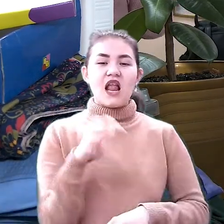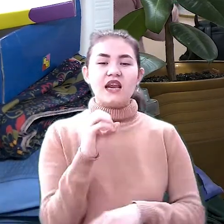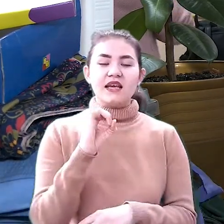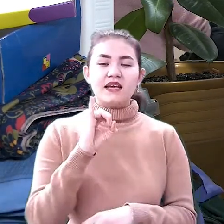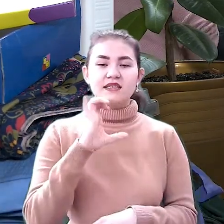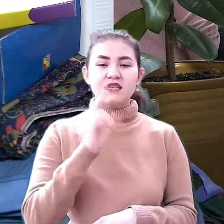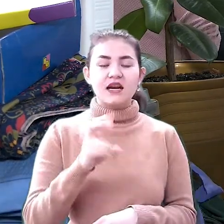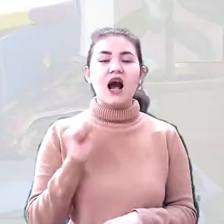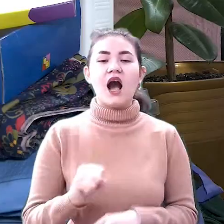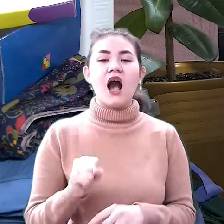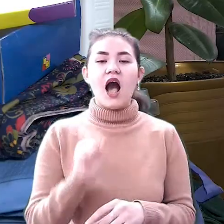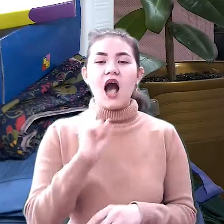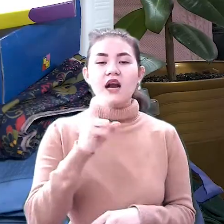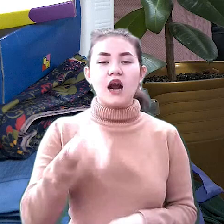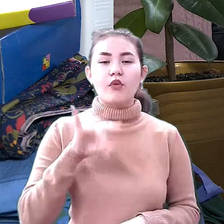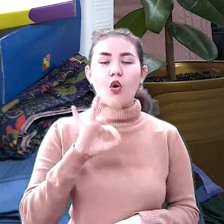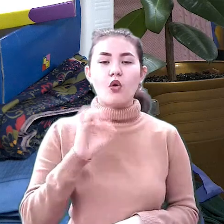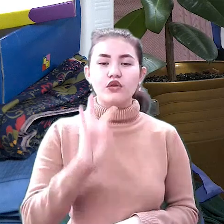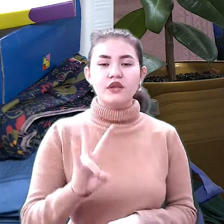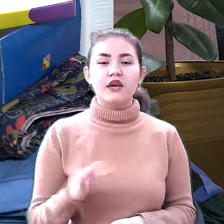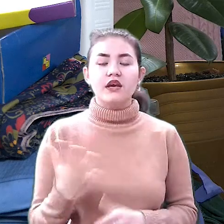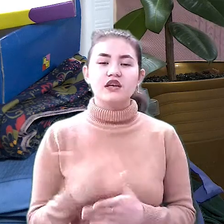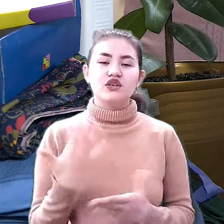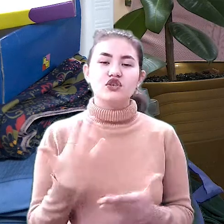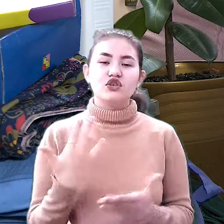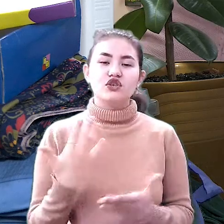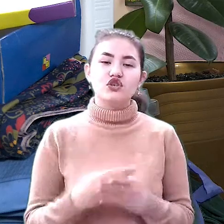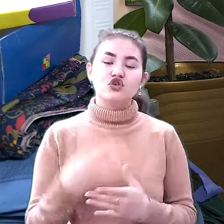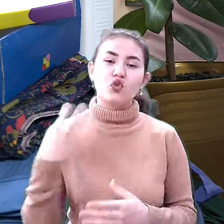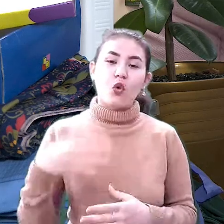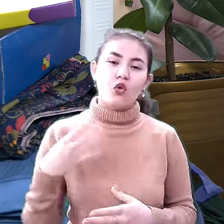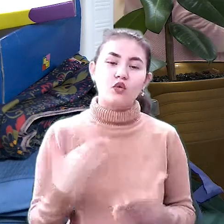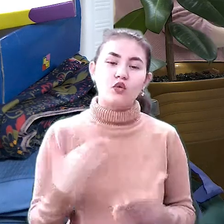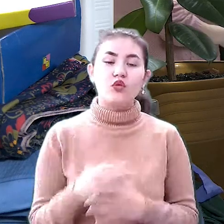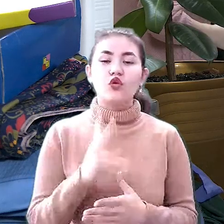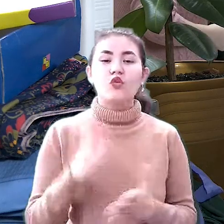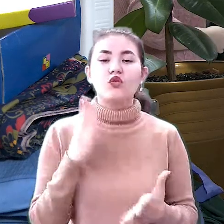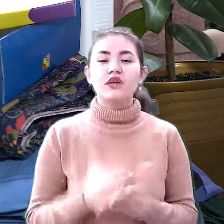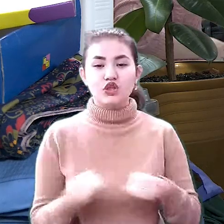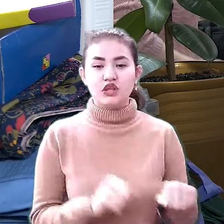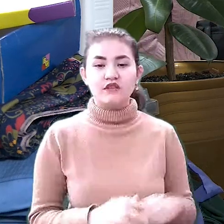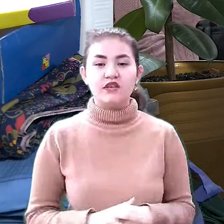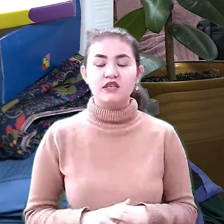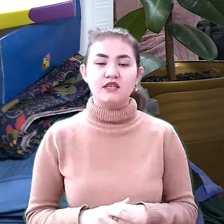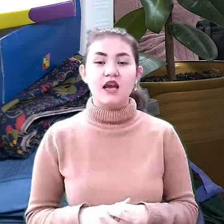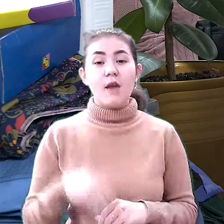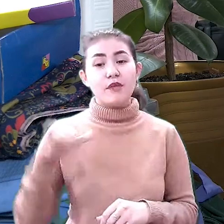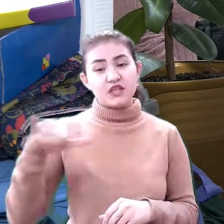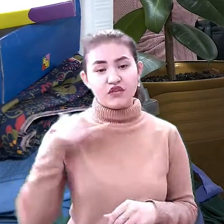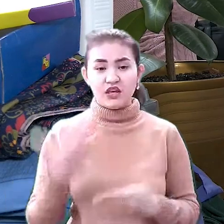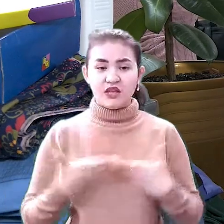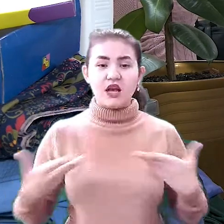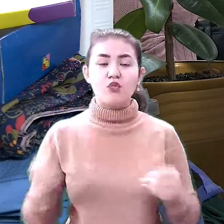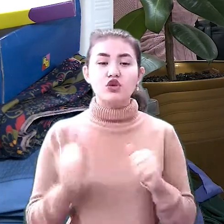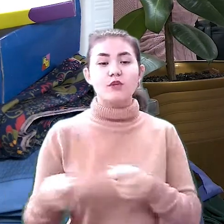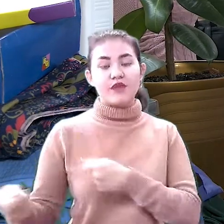капронові, вічко 40, може є можливість, перезвоніть нам, може привезете